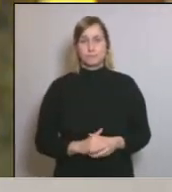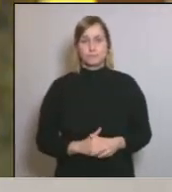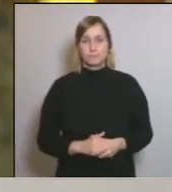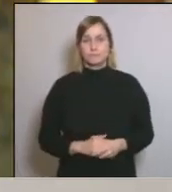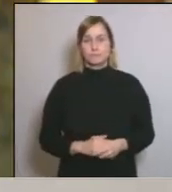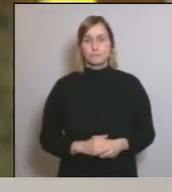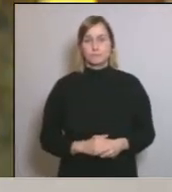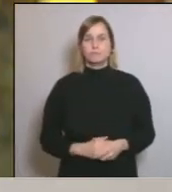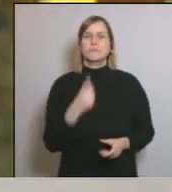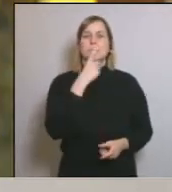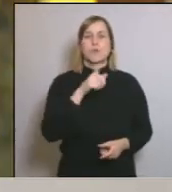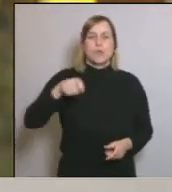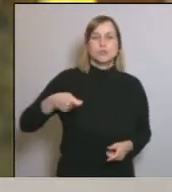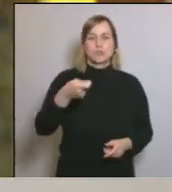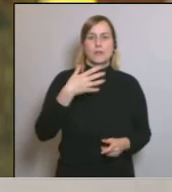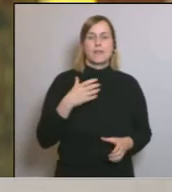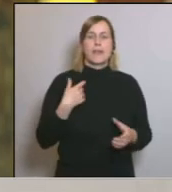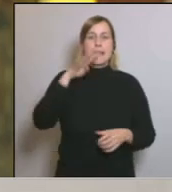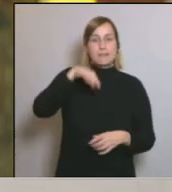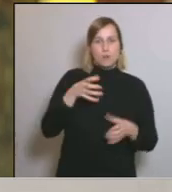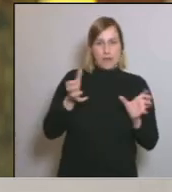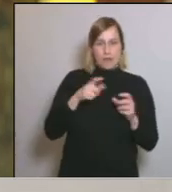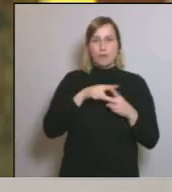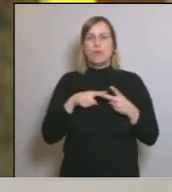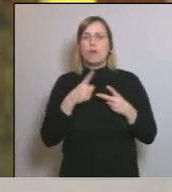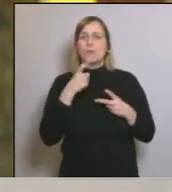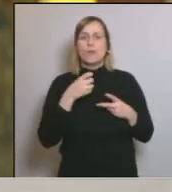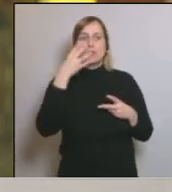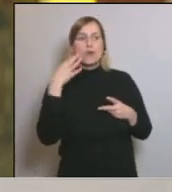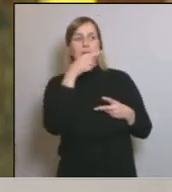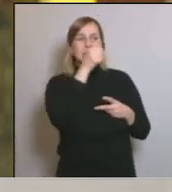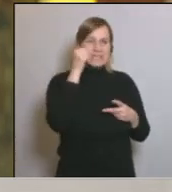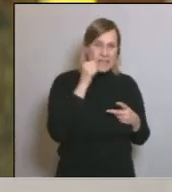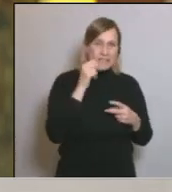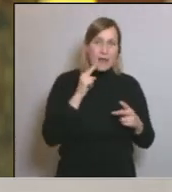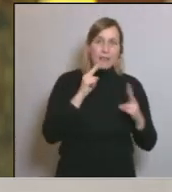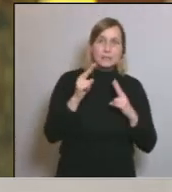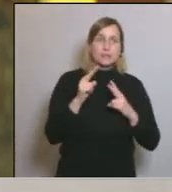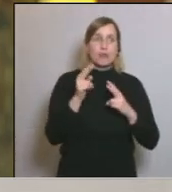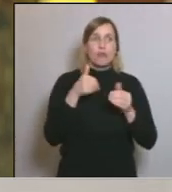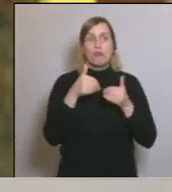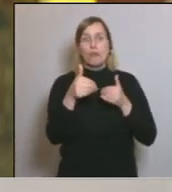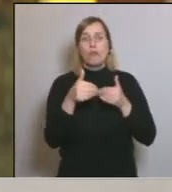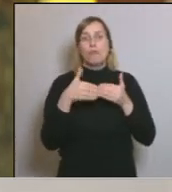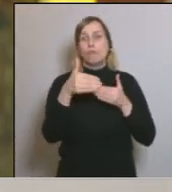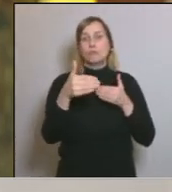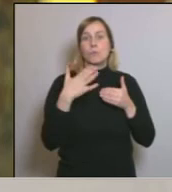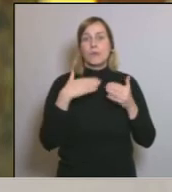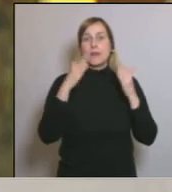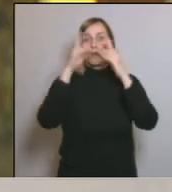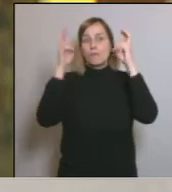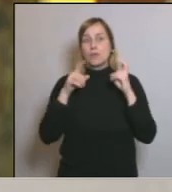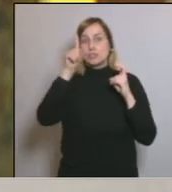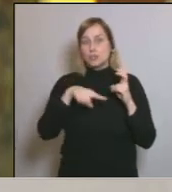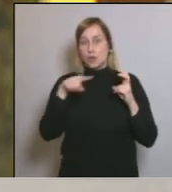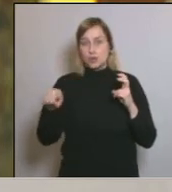pregunta de Jordi Corbalan de Catalunya Ràdio president Torra el president Sánchez els ha dit si preveu com a escenari de futur el confinament total que es